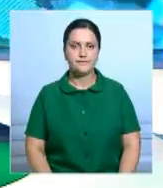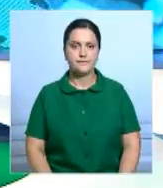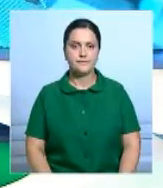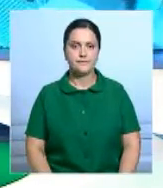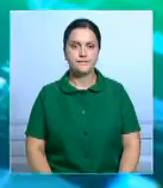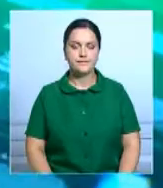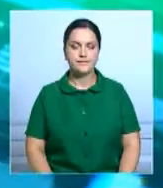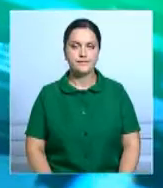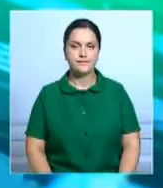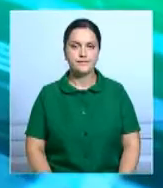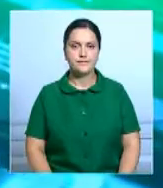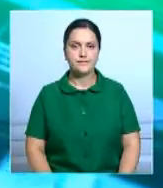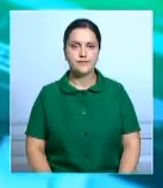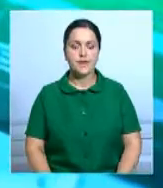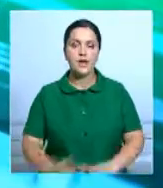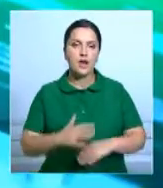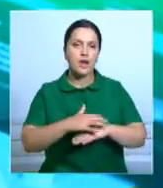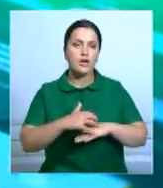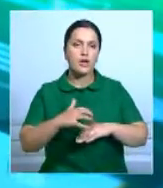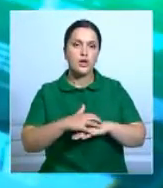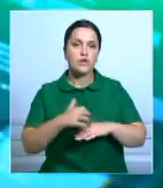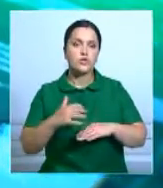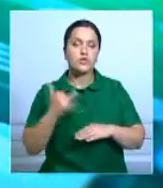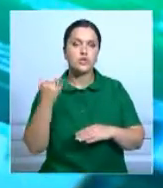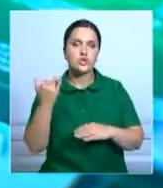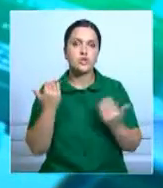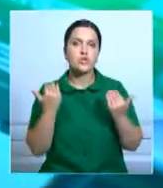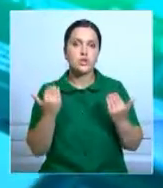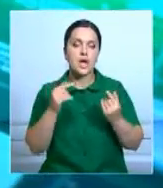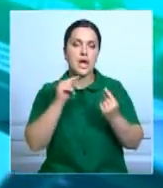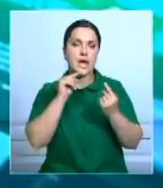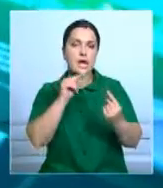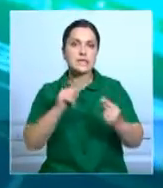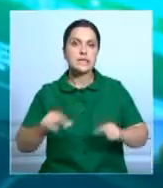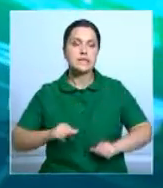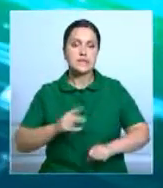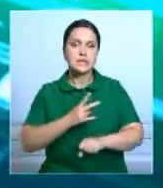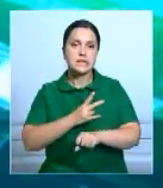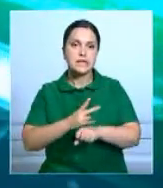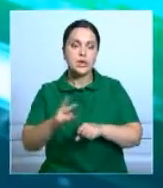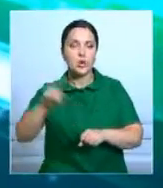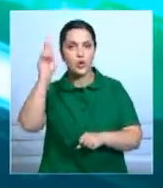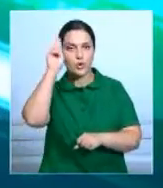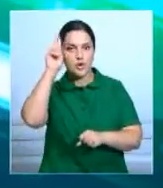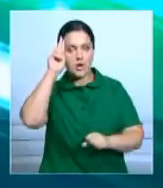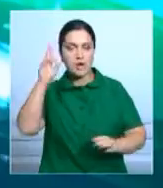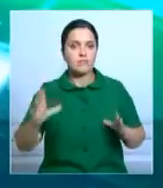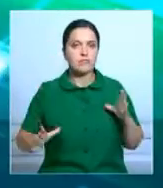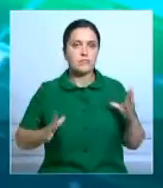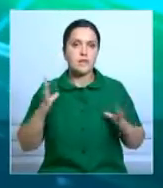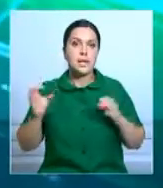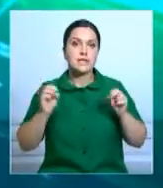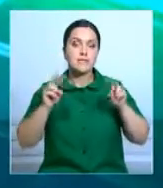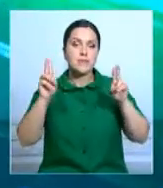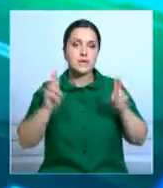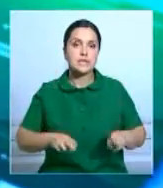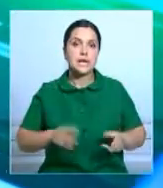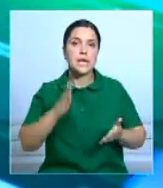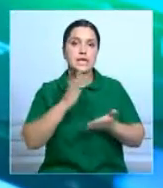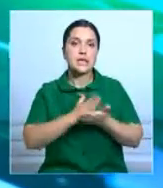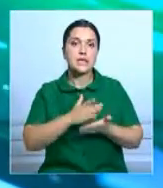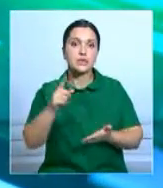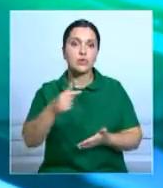вечер. В Кокшетау прошли массовые антитеррористические учения. Красный уровень угрозы, объявленный в период проведения мероприятия, снят.